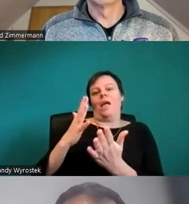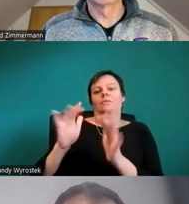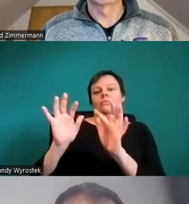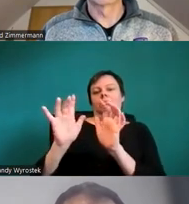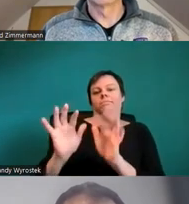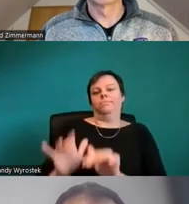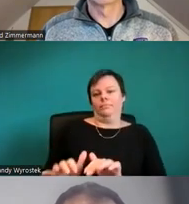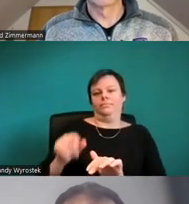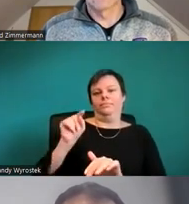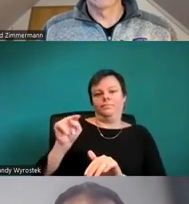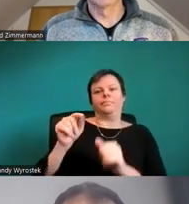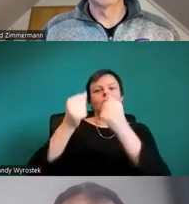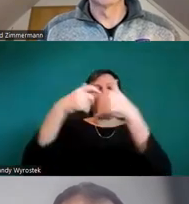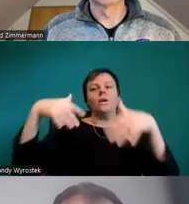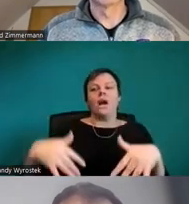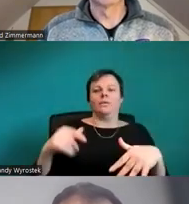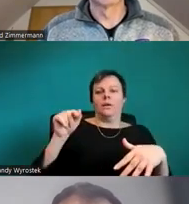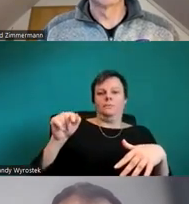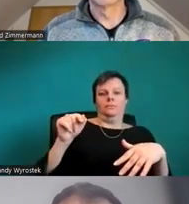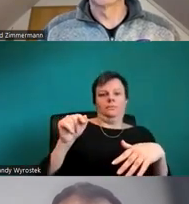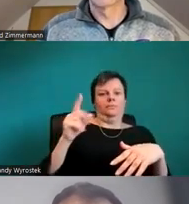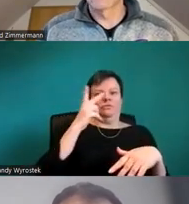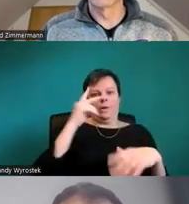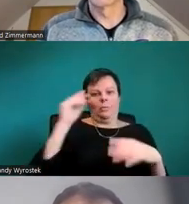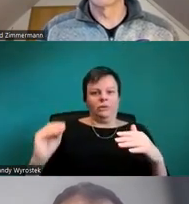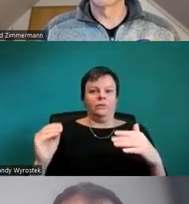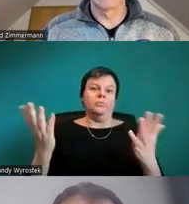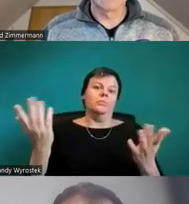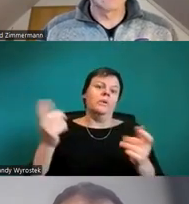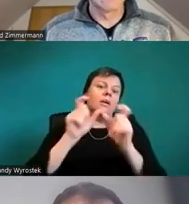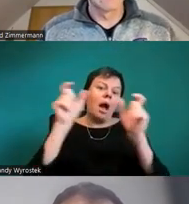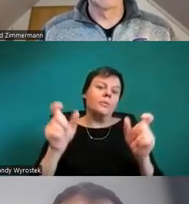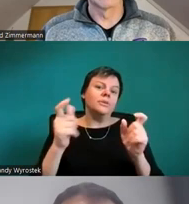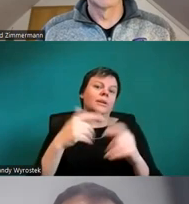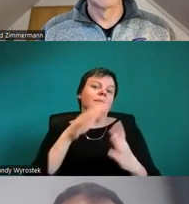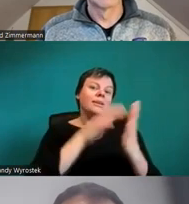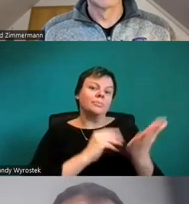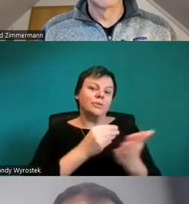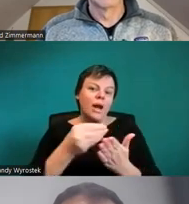Und dann kann ich das, jetzt werde ich da weiter wechseln,